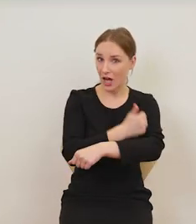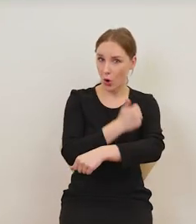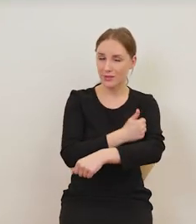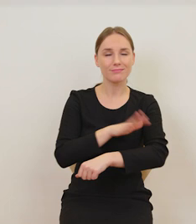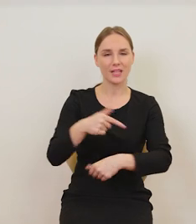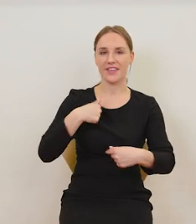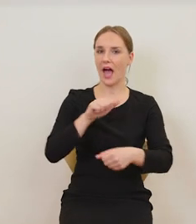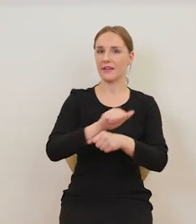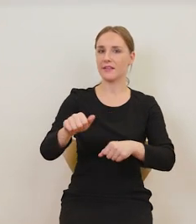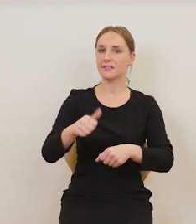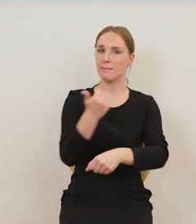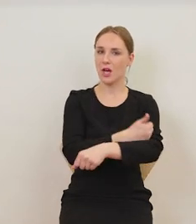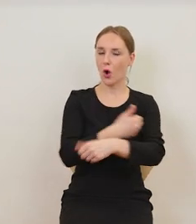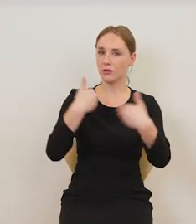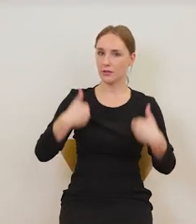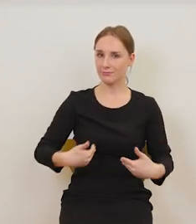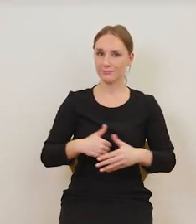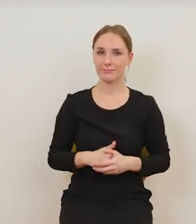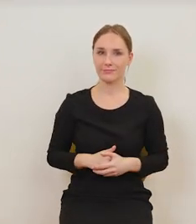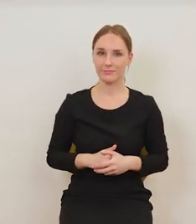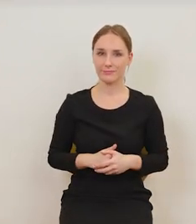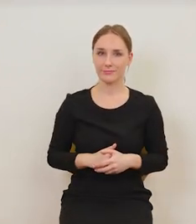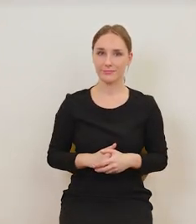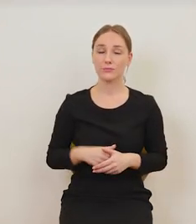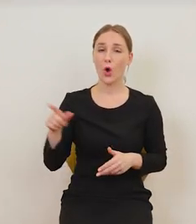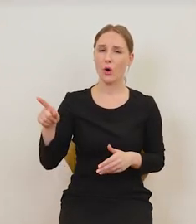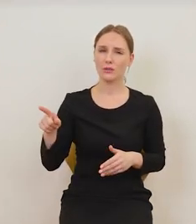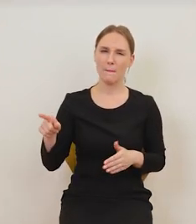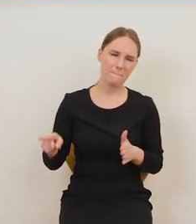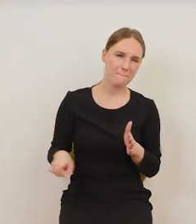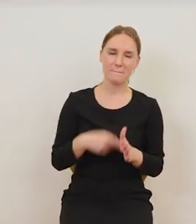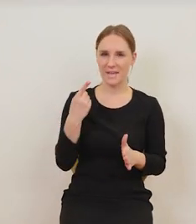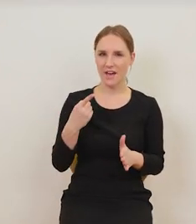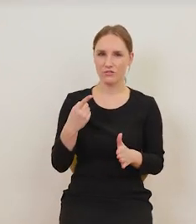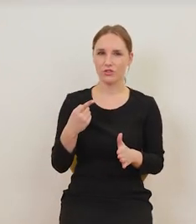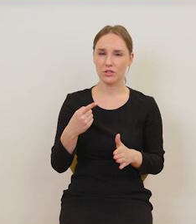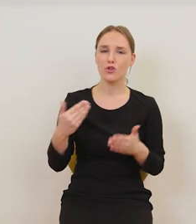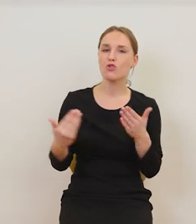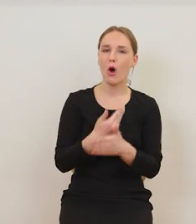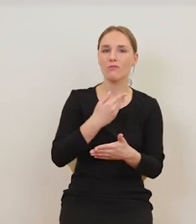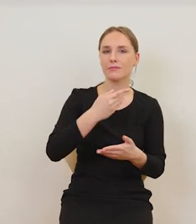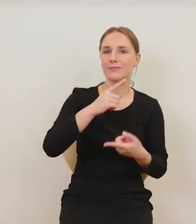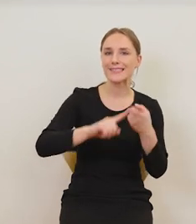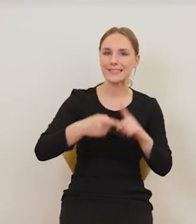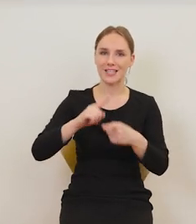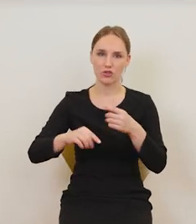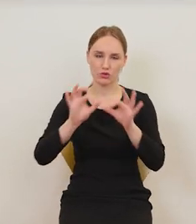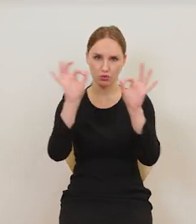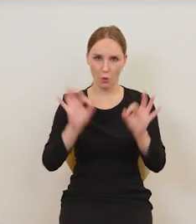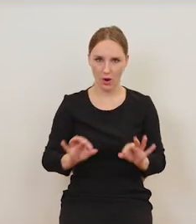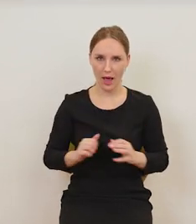narkotykiem. Był prekursorem właściwie nowego stylu w sztuce.